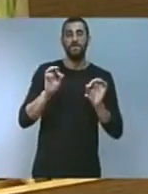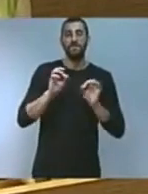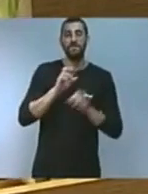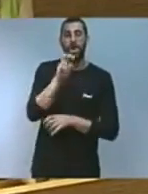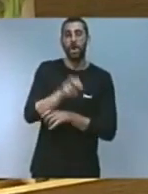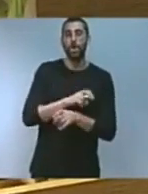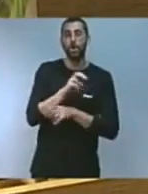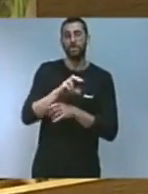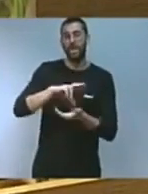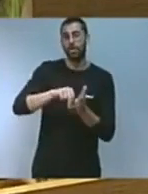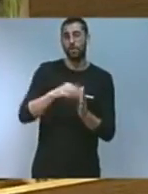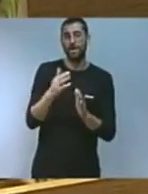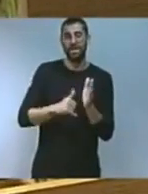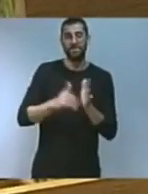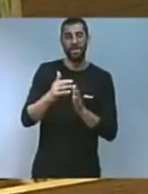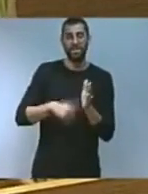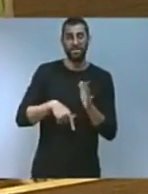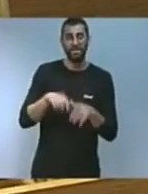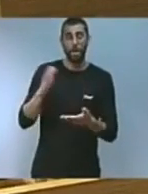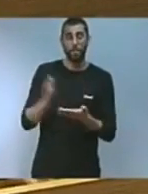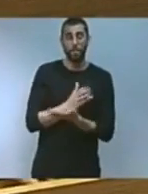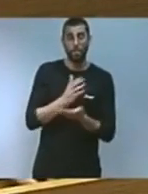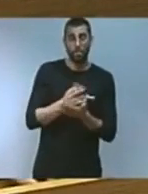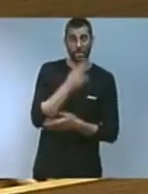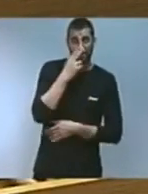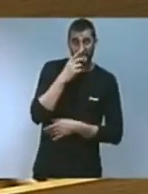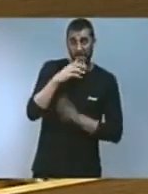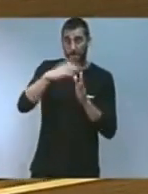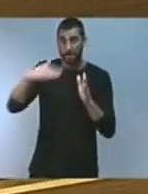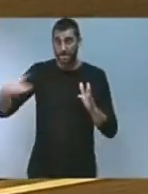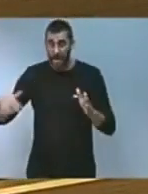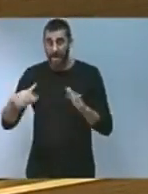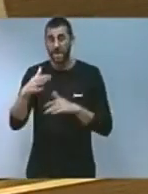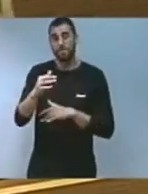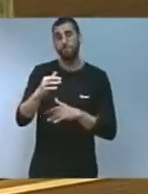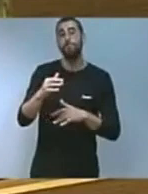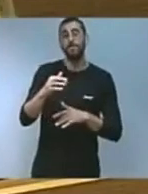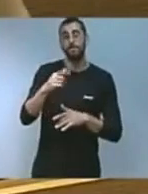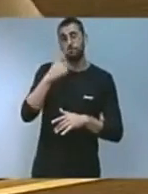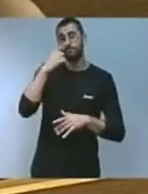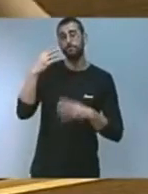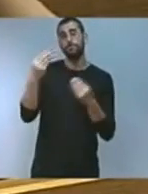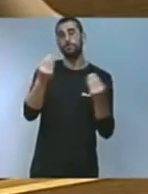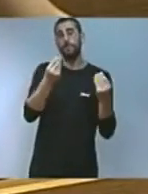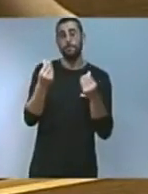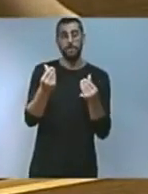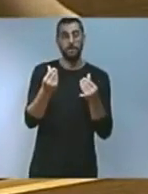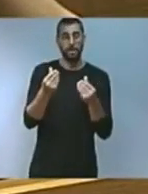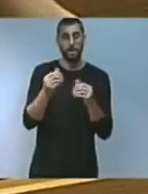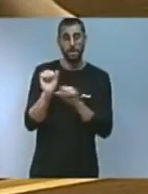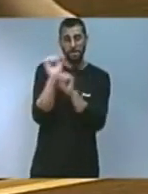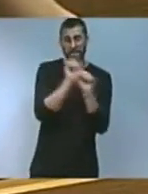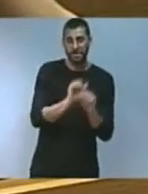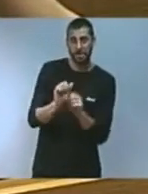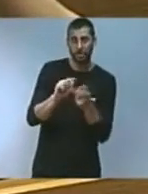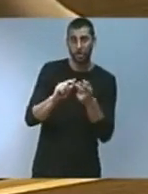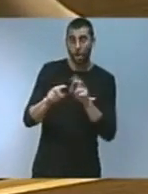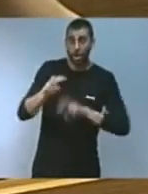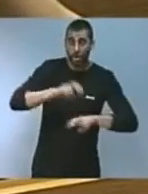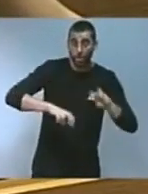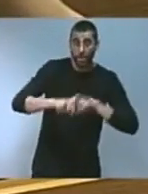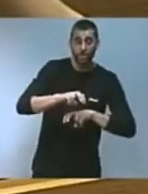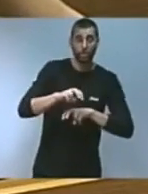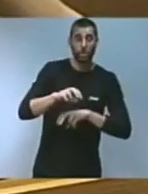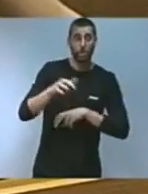d'especial interès econòmic productiu i paisatgístic sent d'especial interès la preservació recuperació i dinamització de l